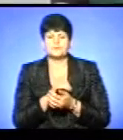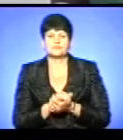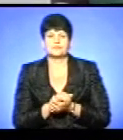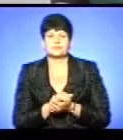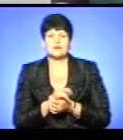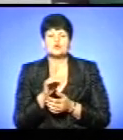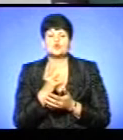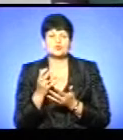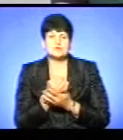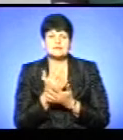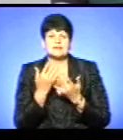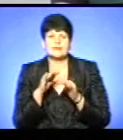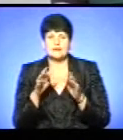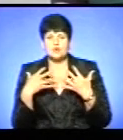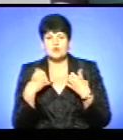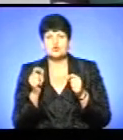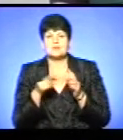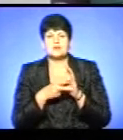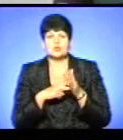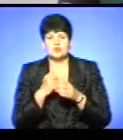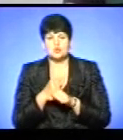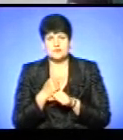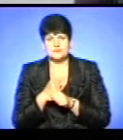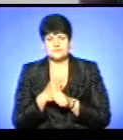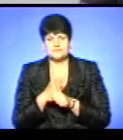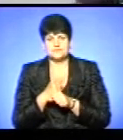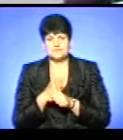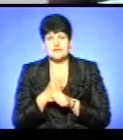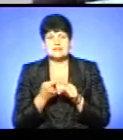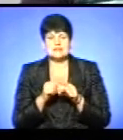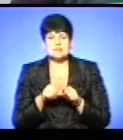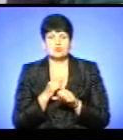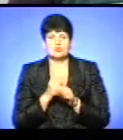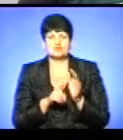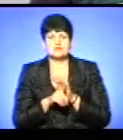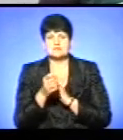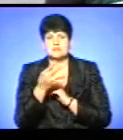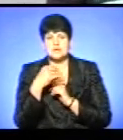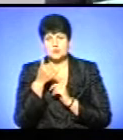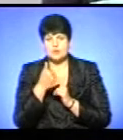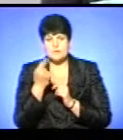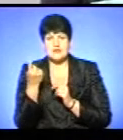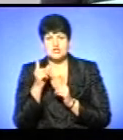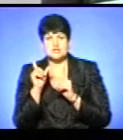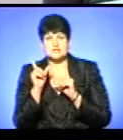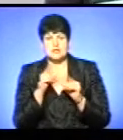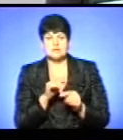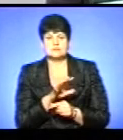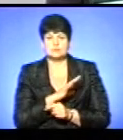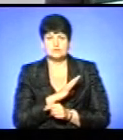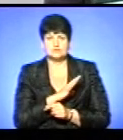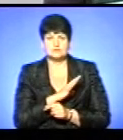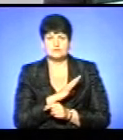Чого досягли, скільки дітей оздоровили, що плануєте зробити? Ця робота почалася з 2015 року. Перший зайць був на